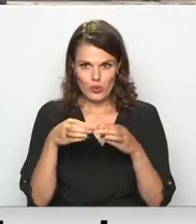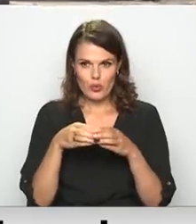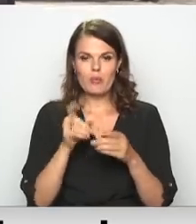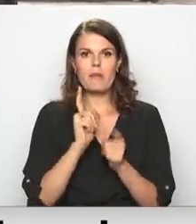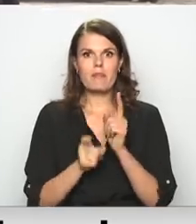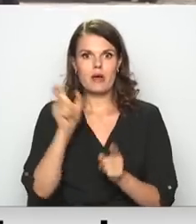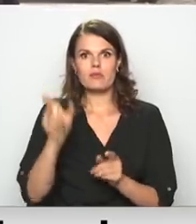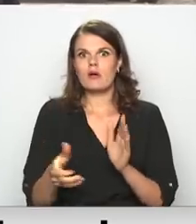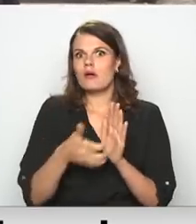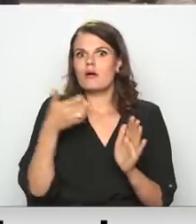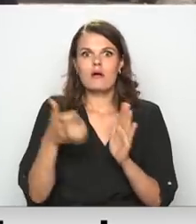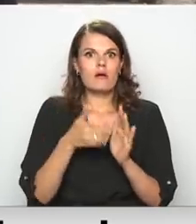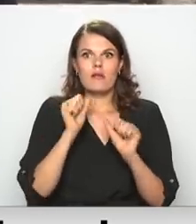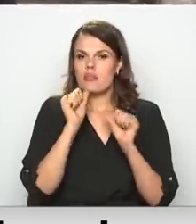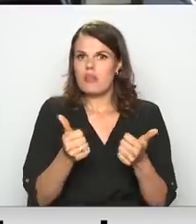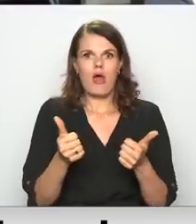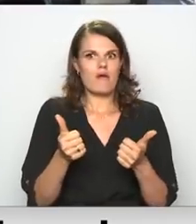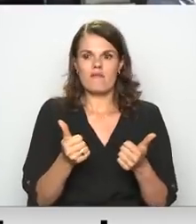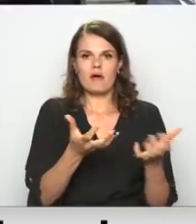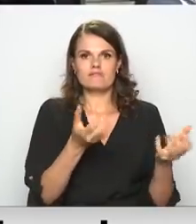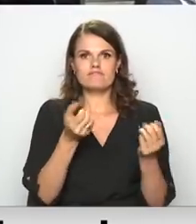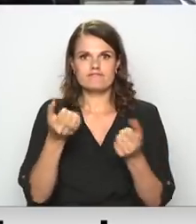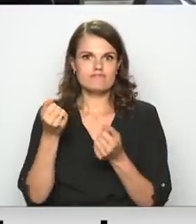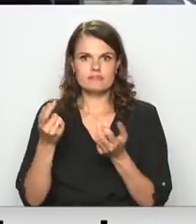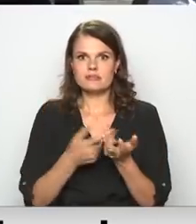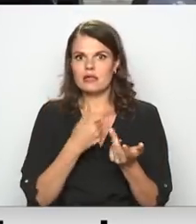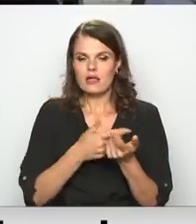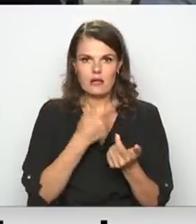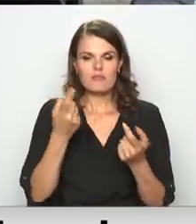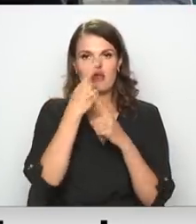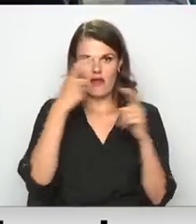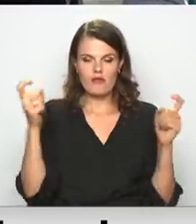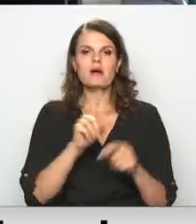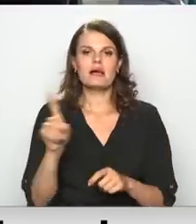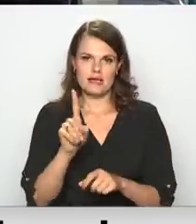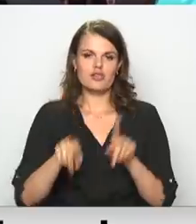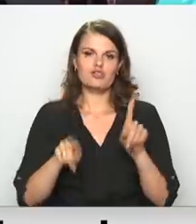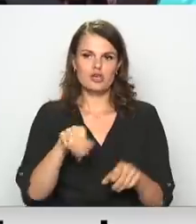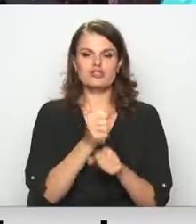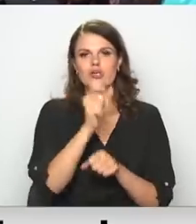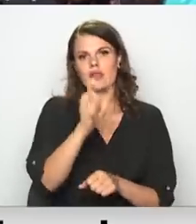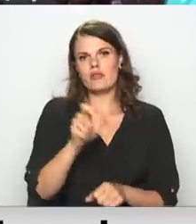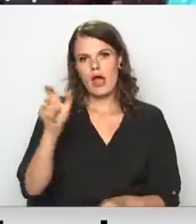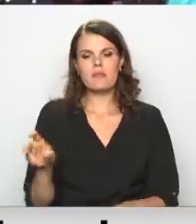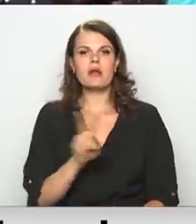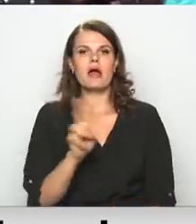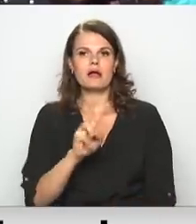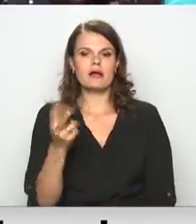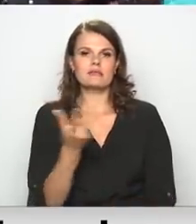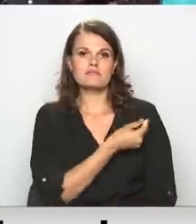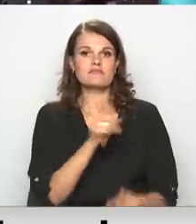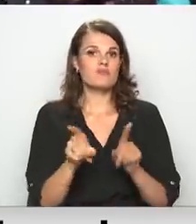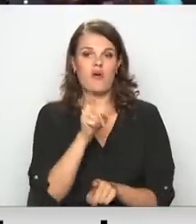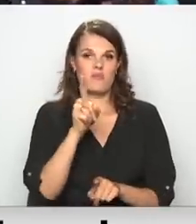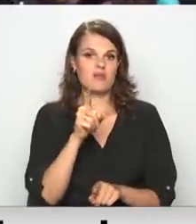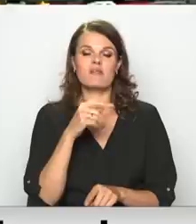pedagogu trūkumu teju nespējot nokomplektēt vajadzīgo skaitu informē, ka ir darbinieki, kuri obligātās vakcinācijas dēļ darbu